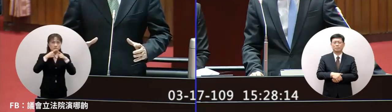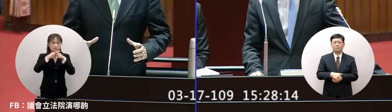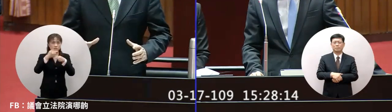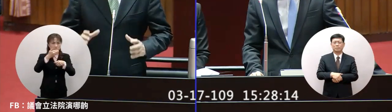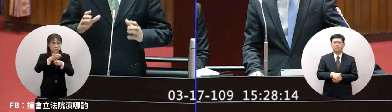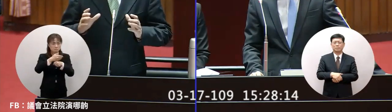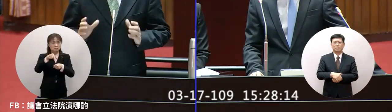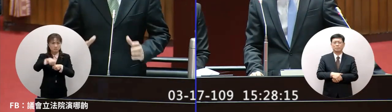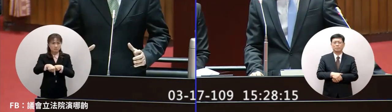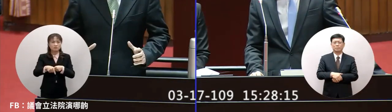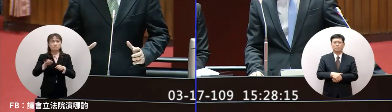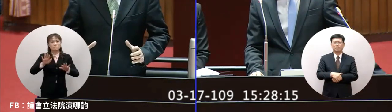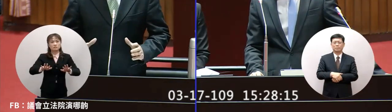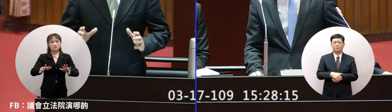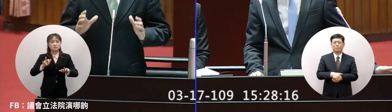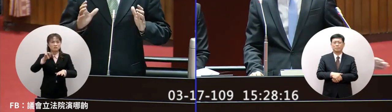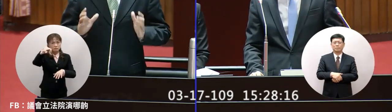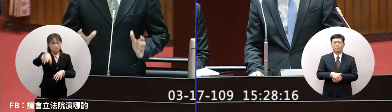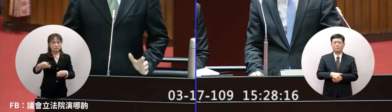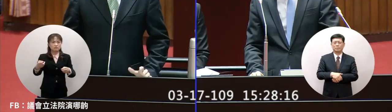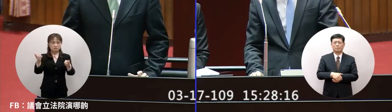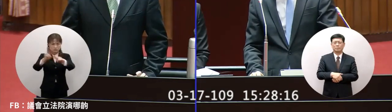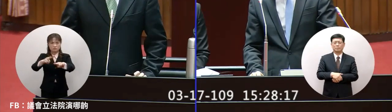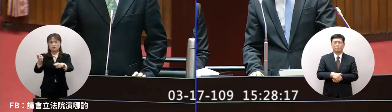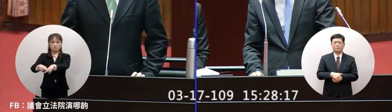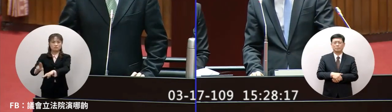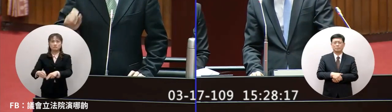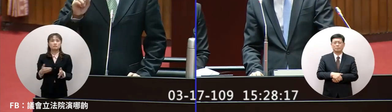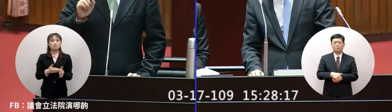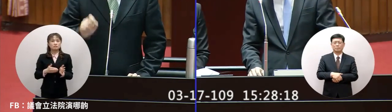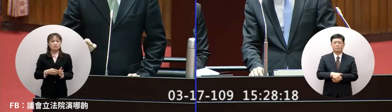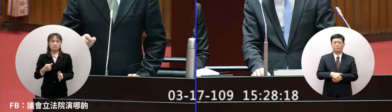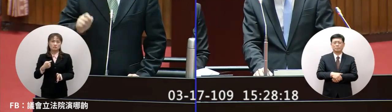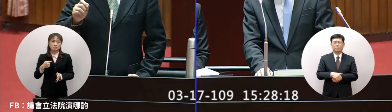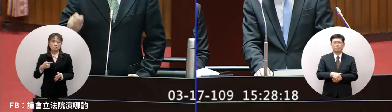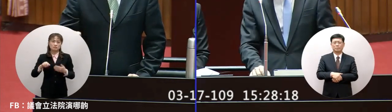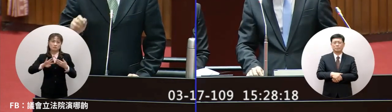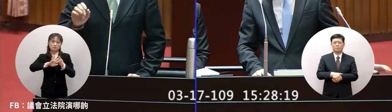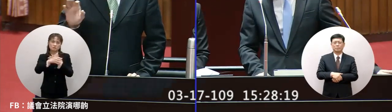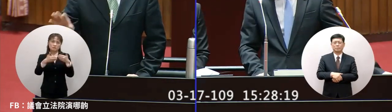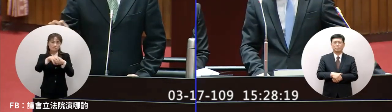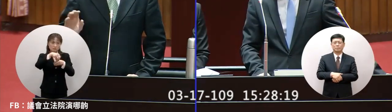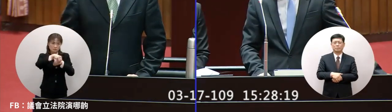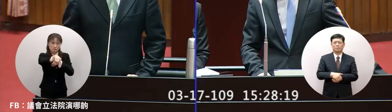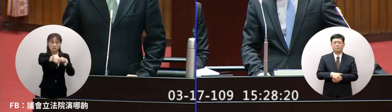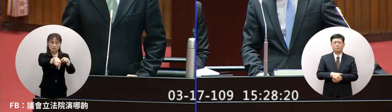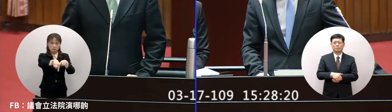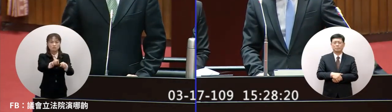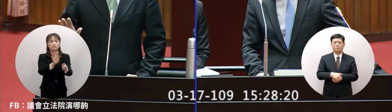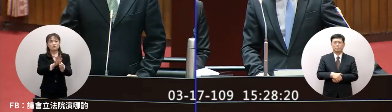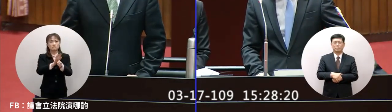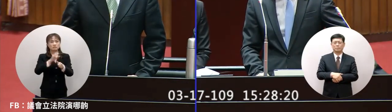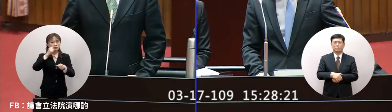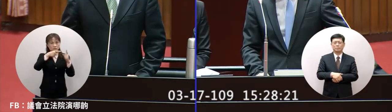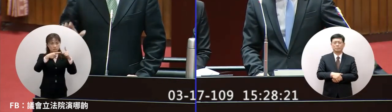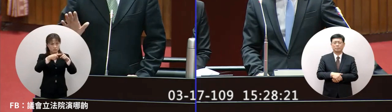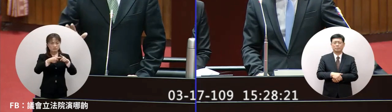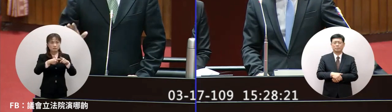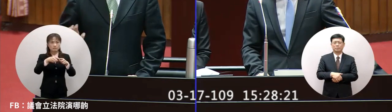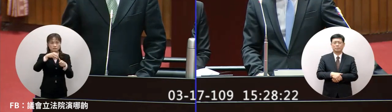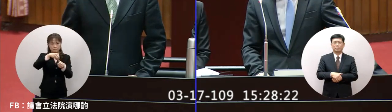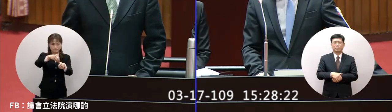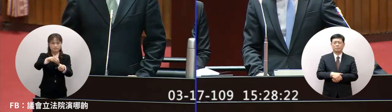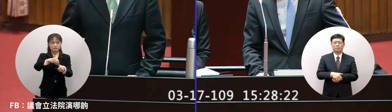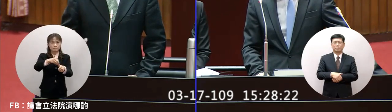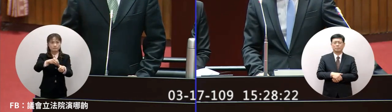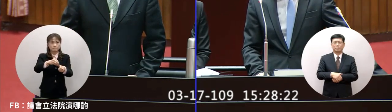他們國民已經關了機場已經關了全部關閉起來的時候我們的外館就協助他們在那邊就安置他們讓